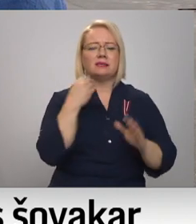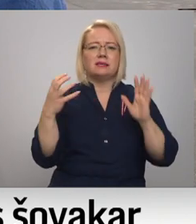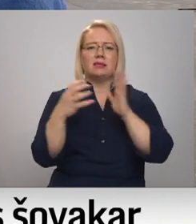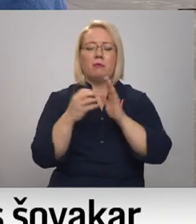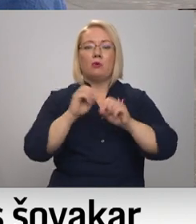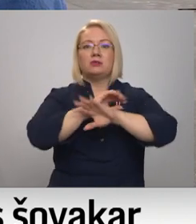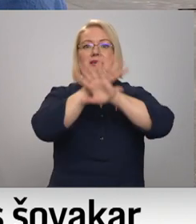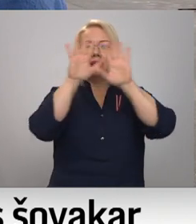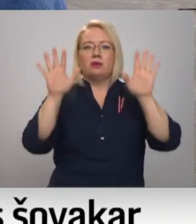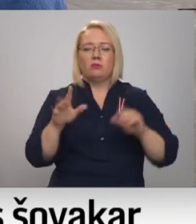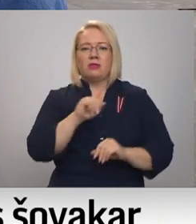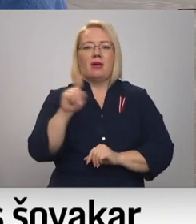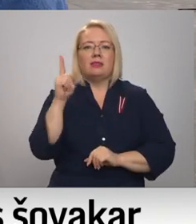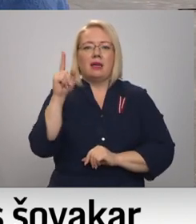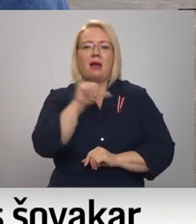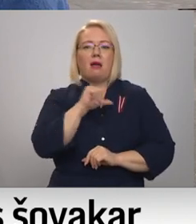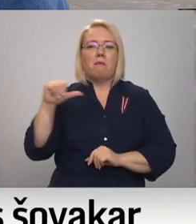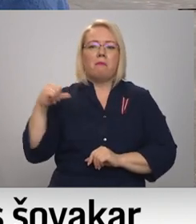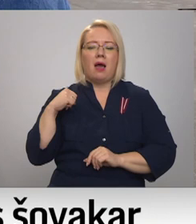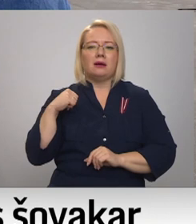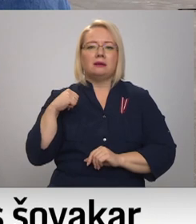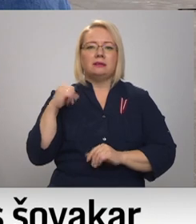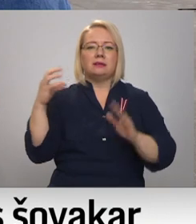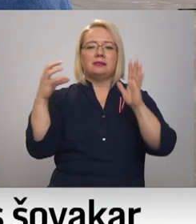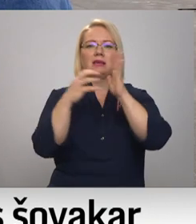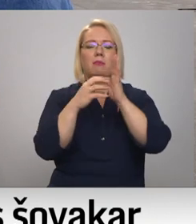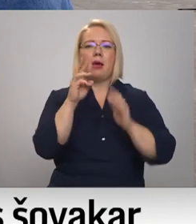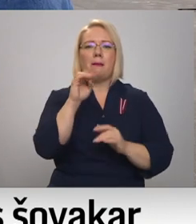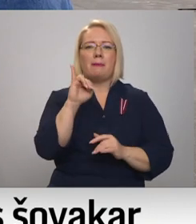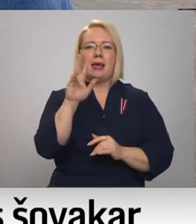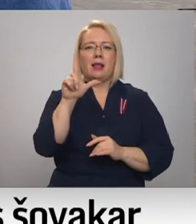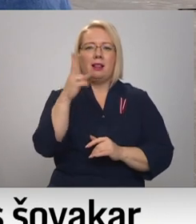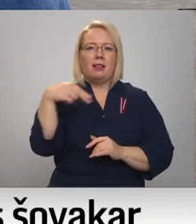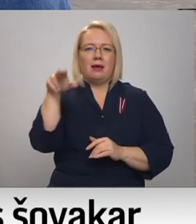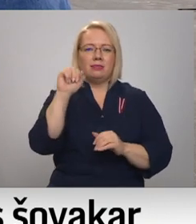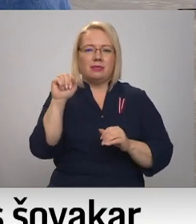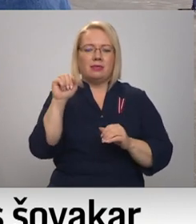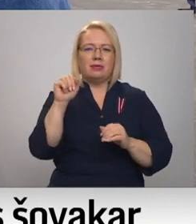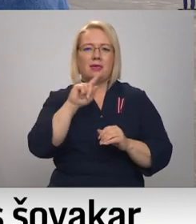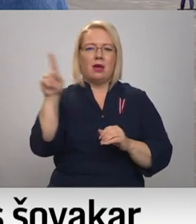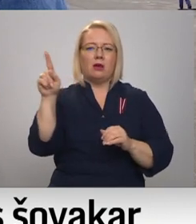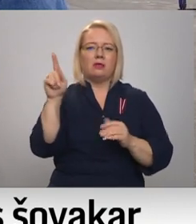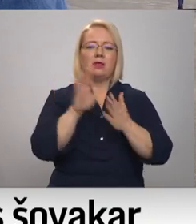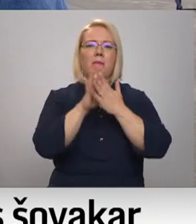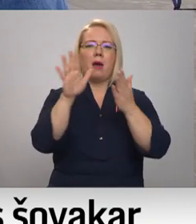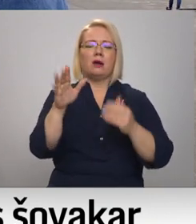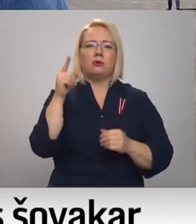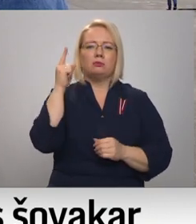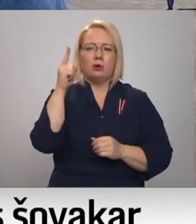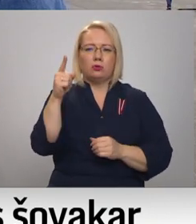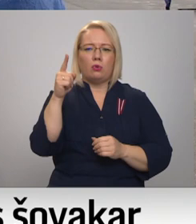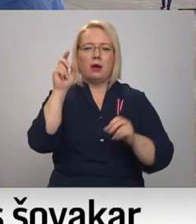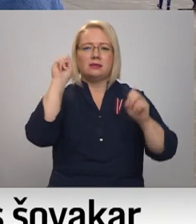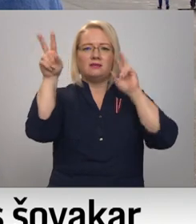izgaismot, ne tikai pats simbols mildi, tā var teikt, ja kāds atļaujās, cenot, ka nepārmetīs par šo salīdzinēm un